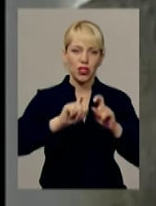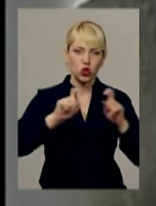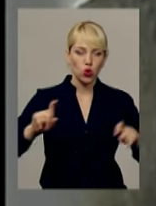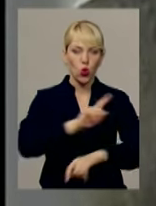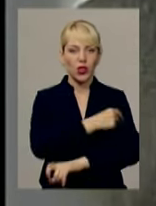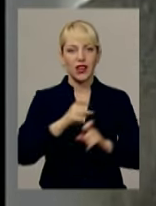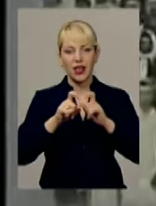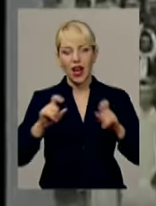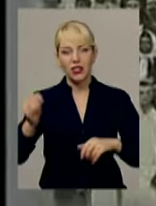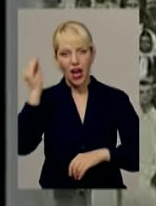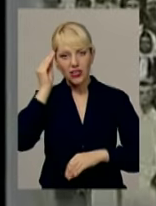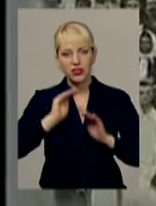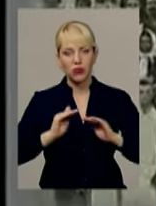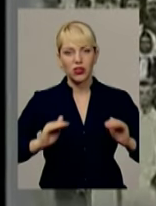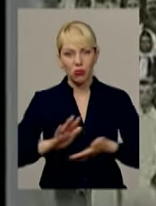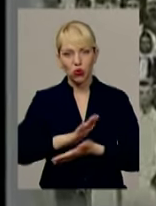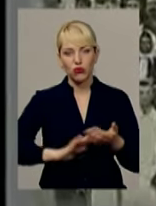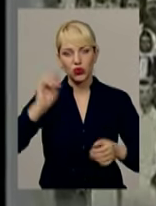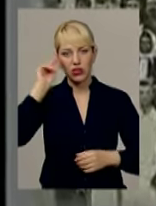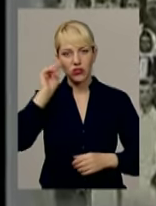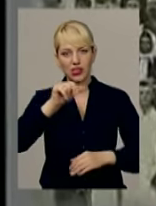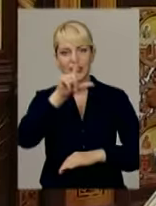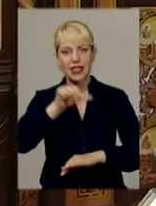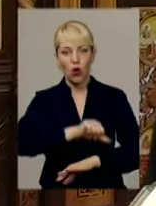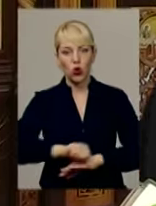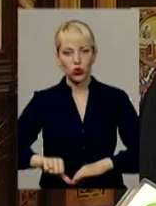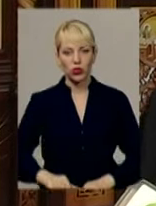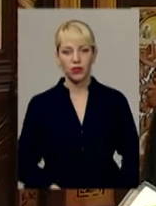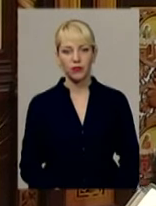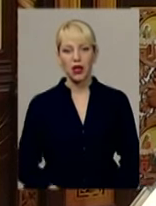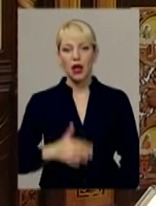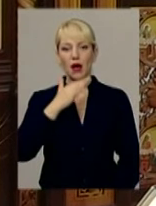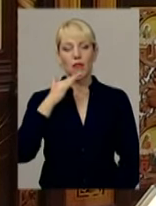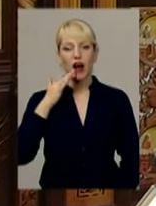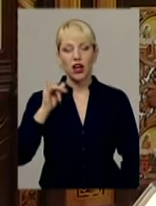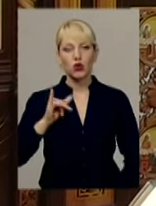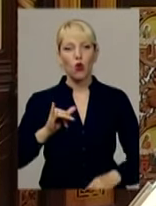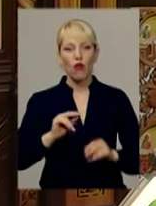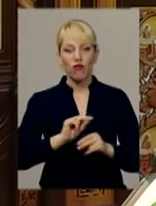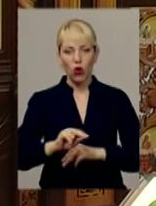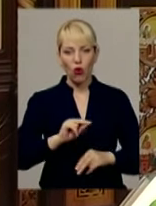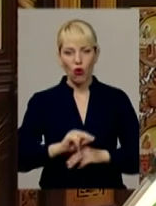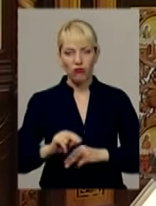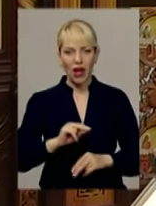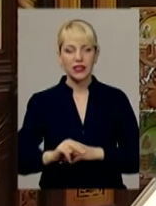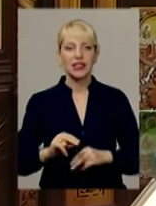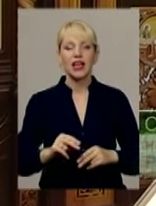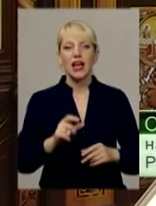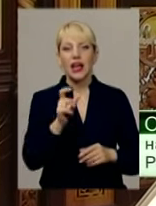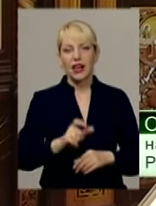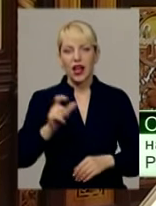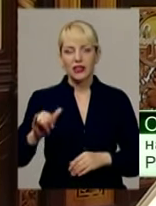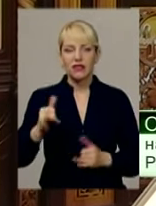лікарні, а здібні діти продовжували навчання за кордоном. Він зробив дуже багато у вихованні кадрів для священичого